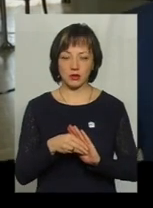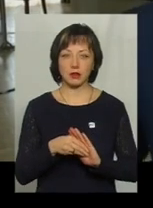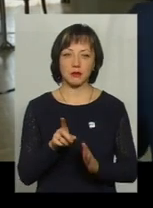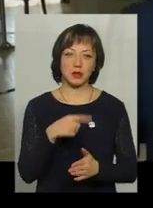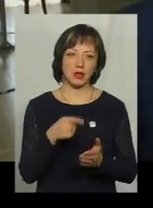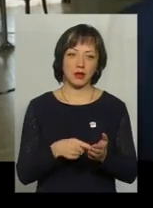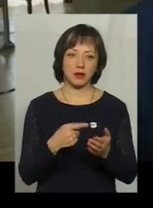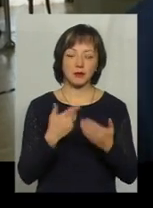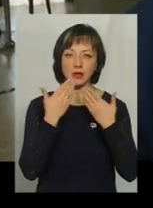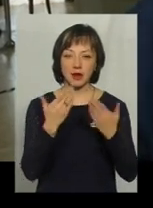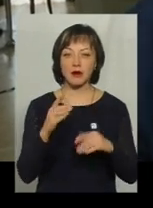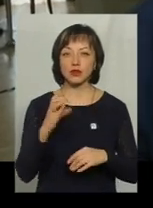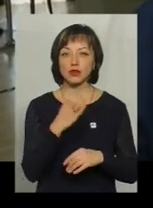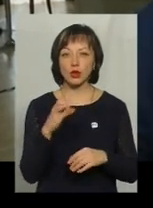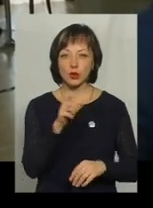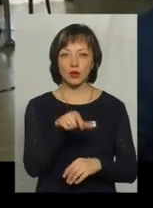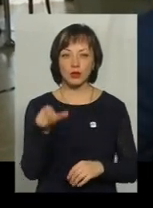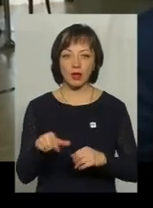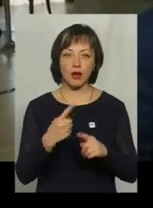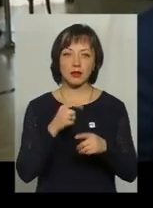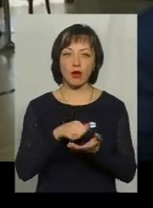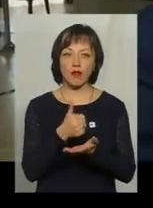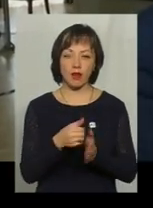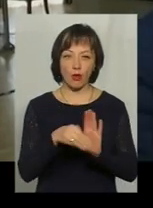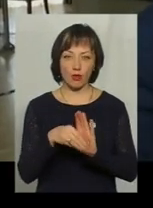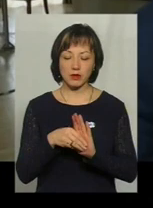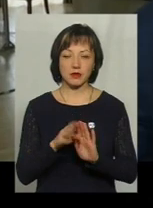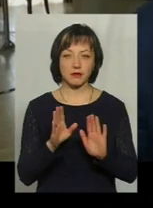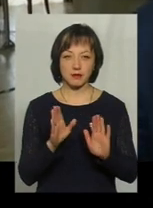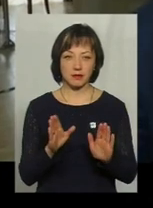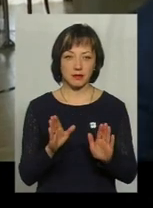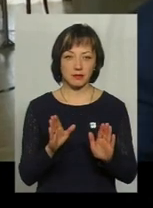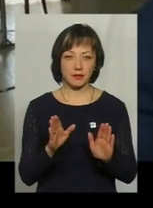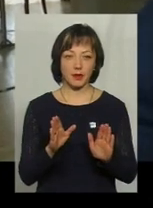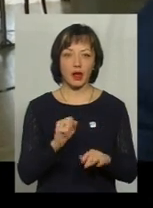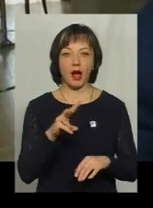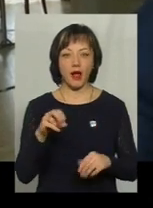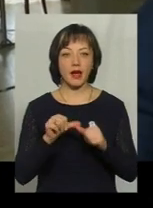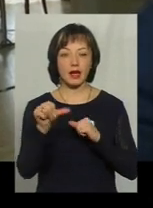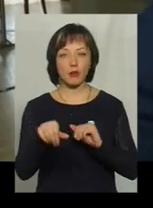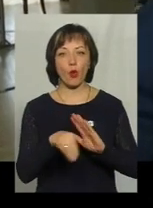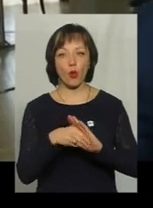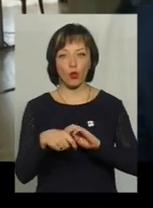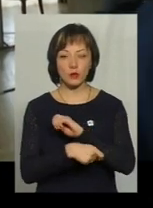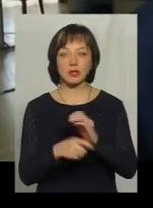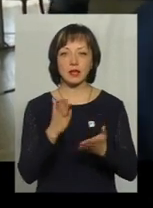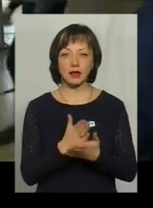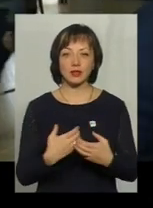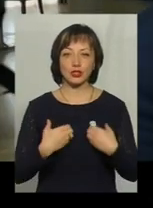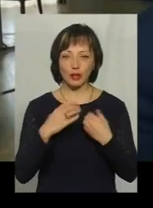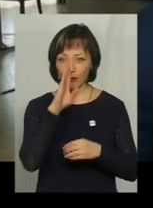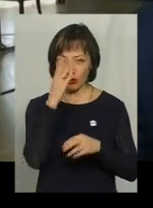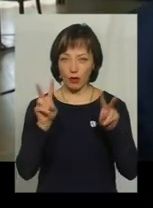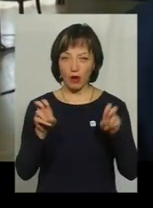запитаєш сотні людей, перш, навіть не скажу, що саме головне – це корупція. Корупція. Але крім корупції є ще не менш страшний ворог